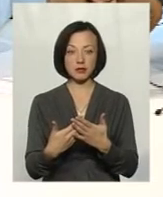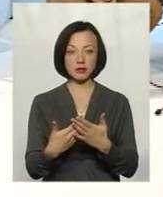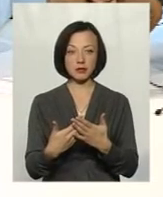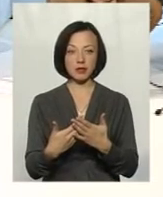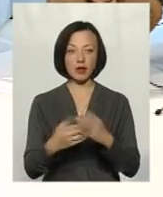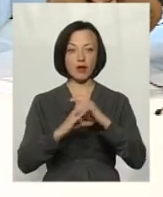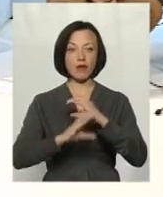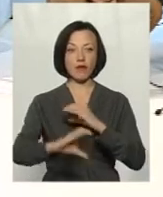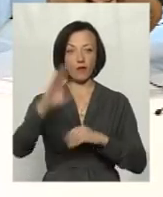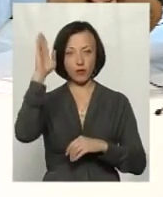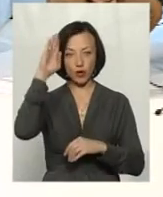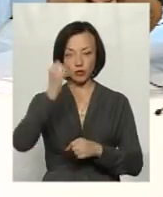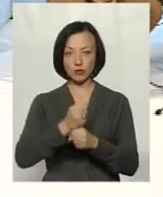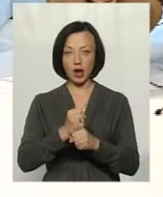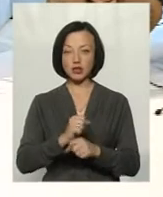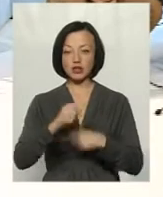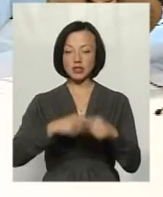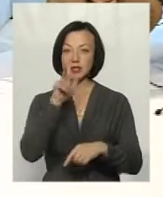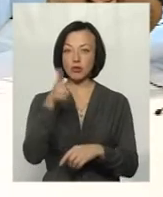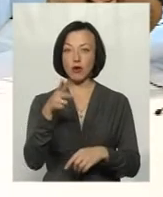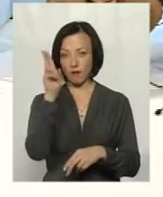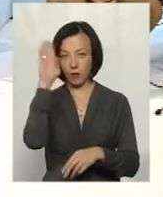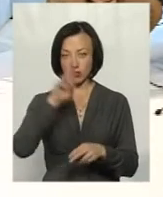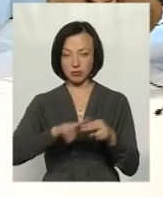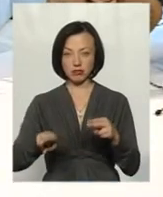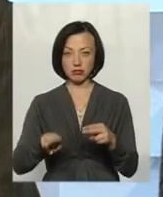провели водові, а через три роки там води не стало?